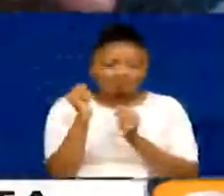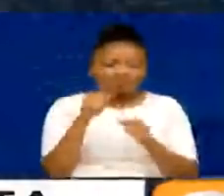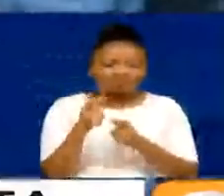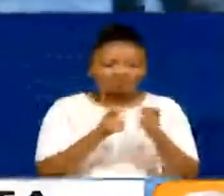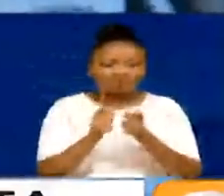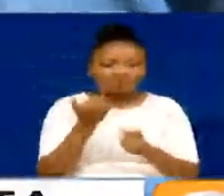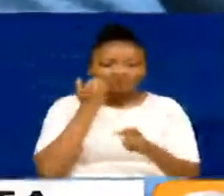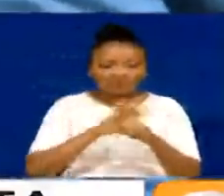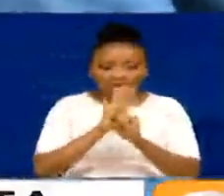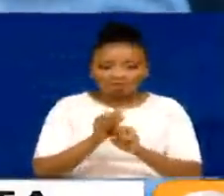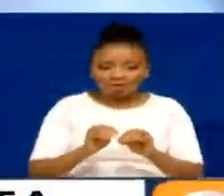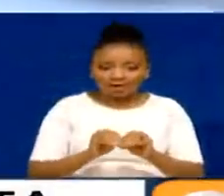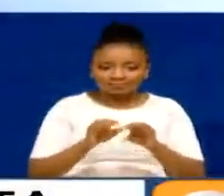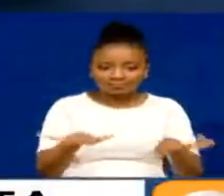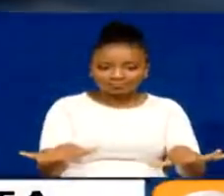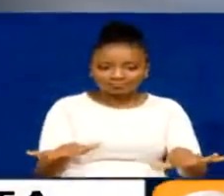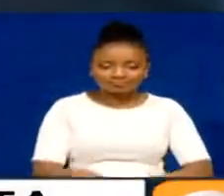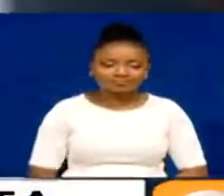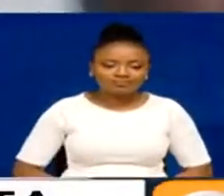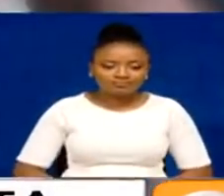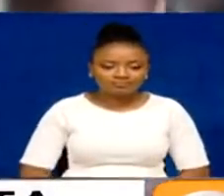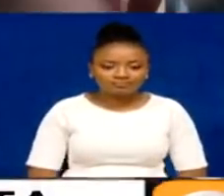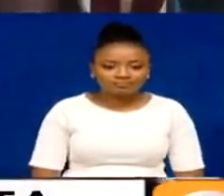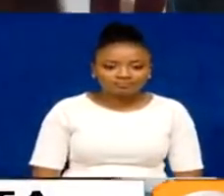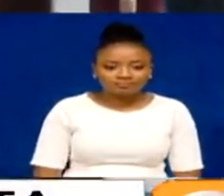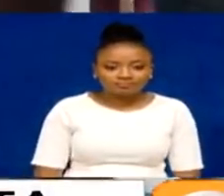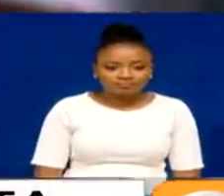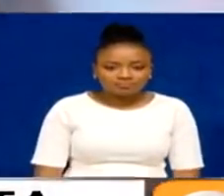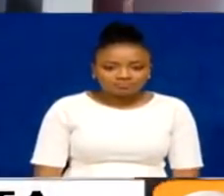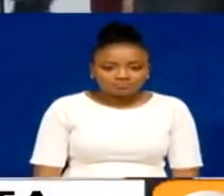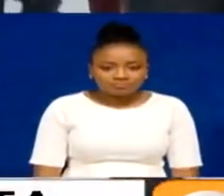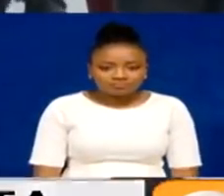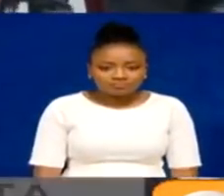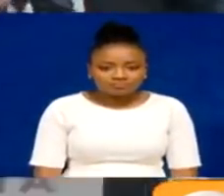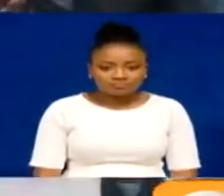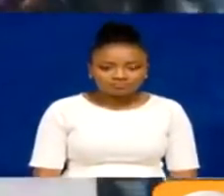COVID-19. Ben Kirui, Runinga ya Citizen, Nairobi.